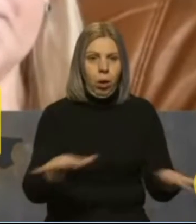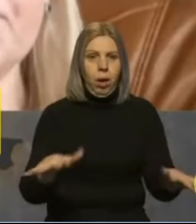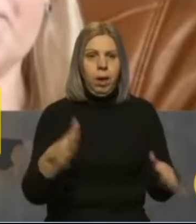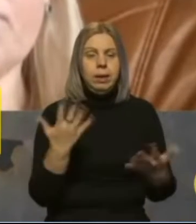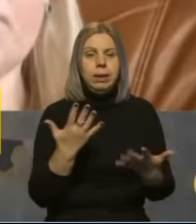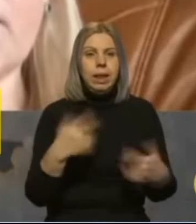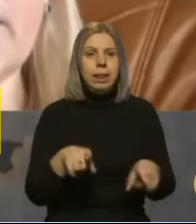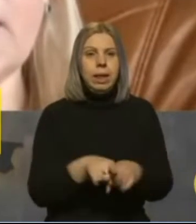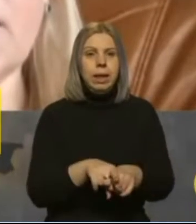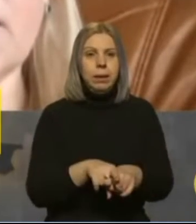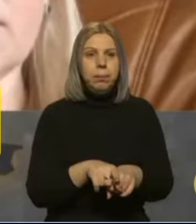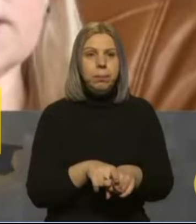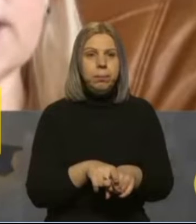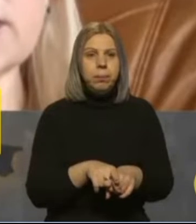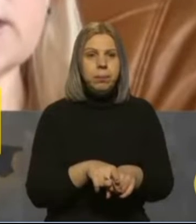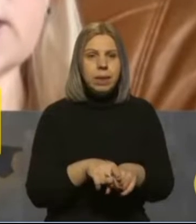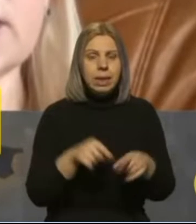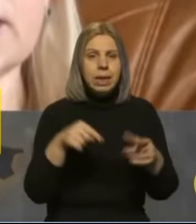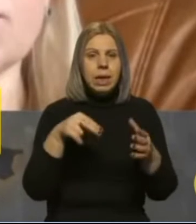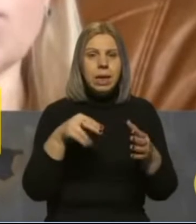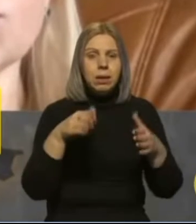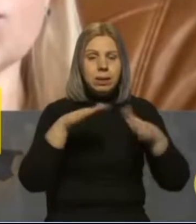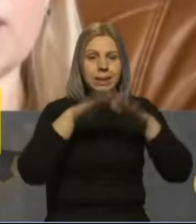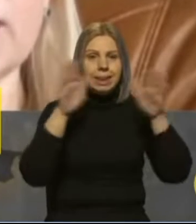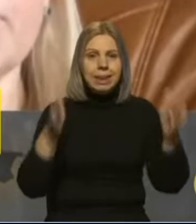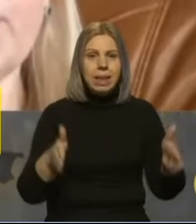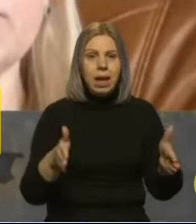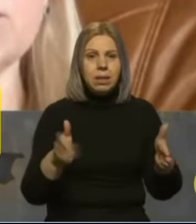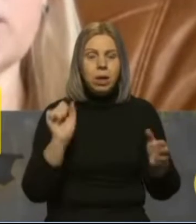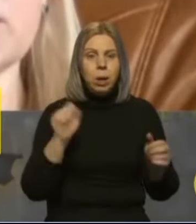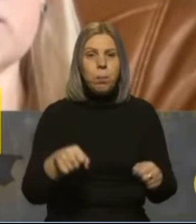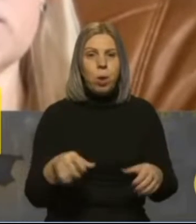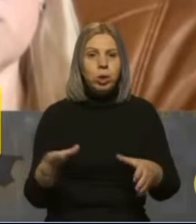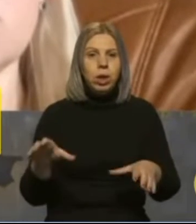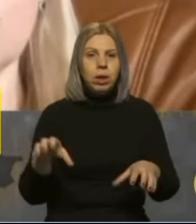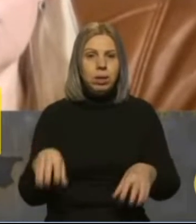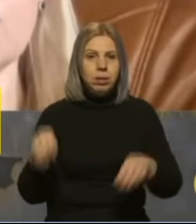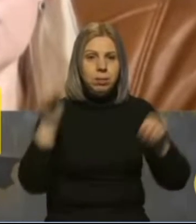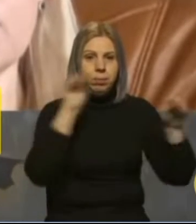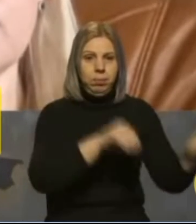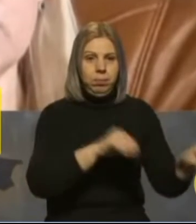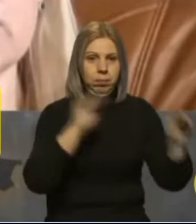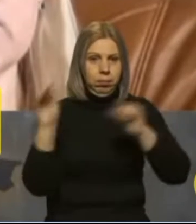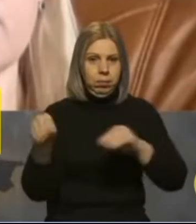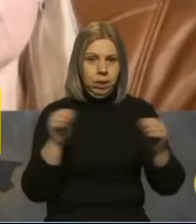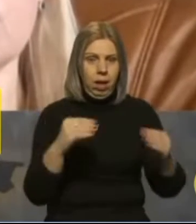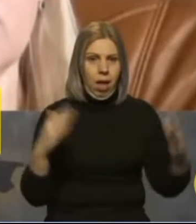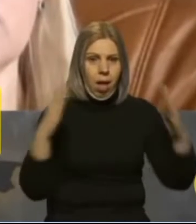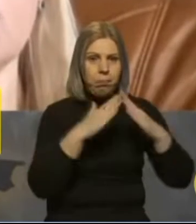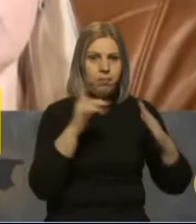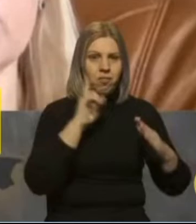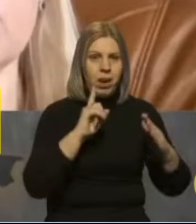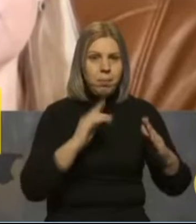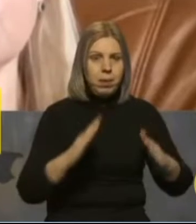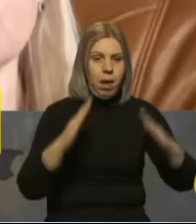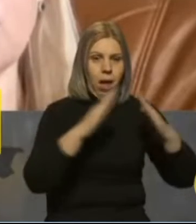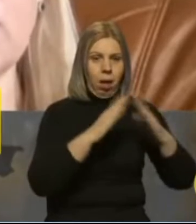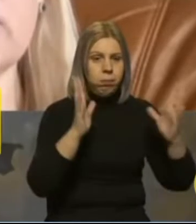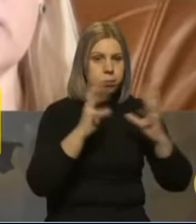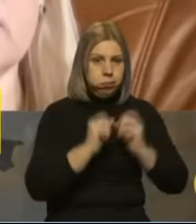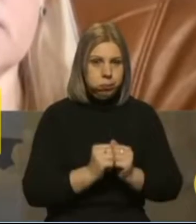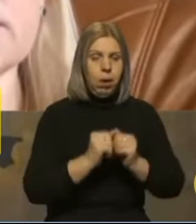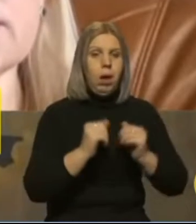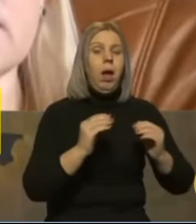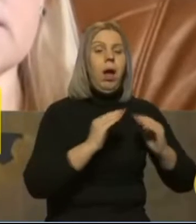станції, які можуть переміщатися з одного в інше місце, на той випадок,